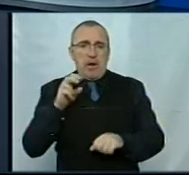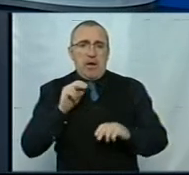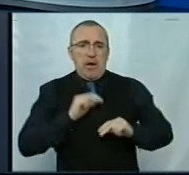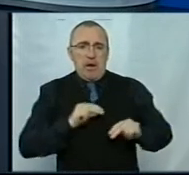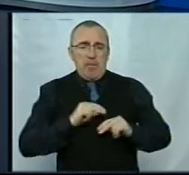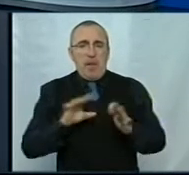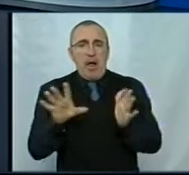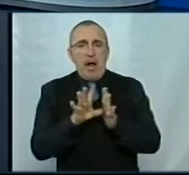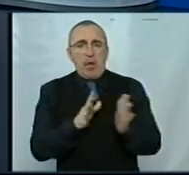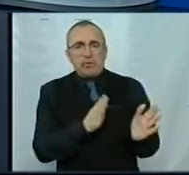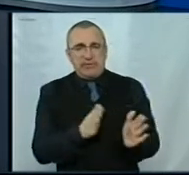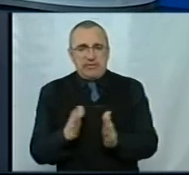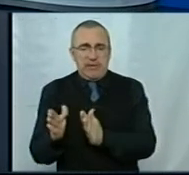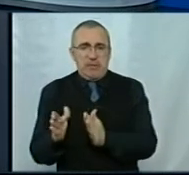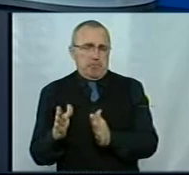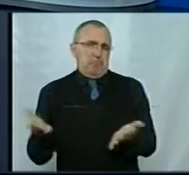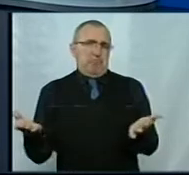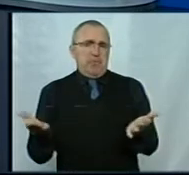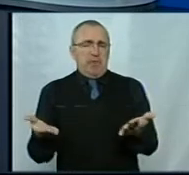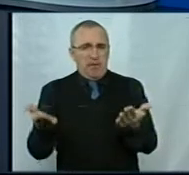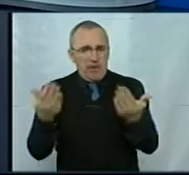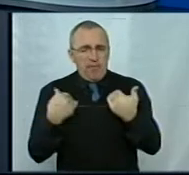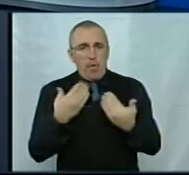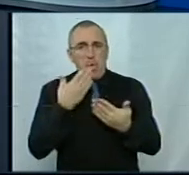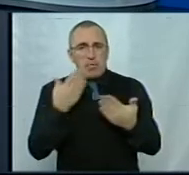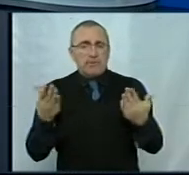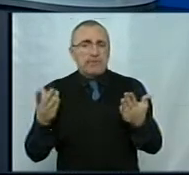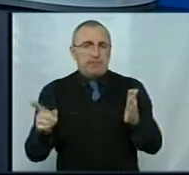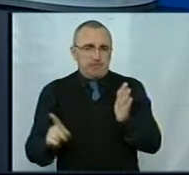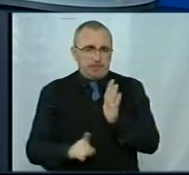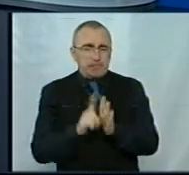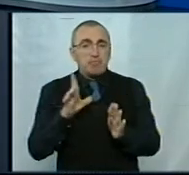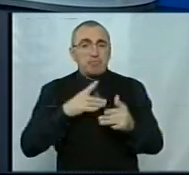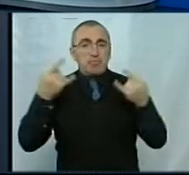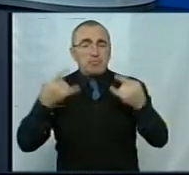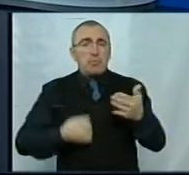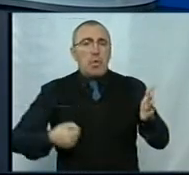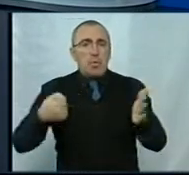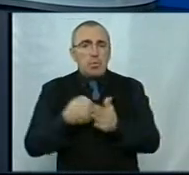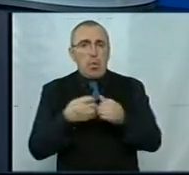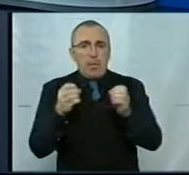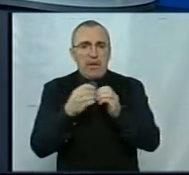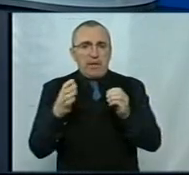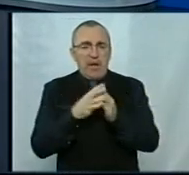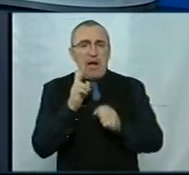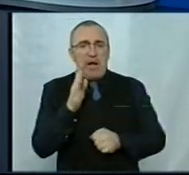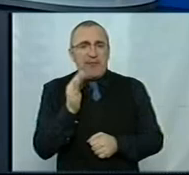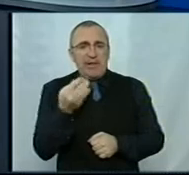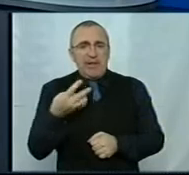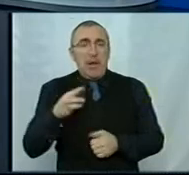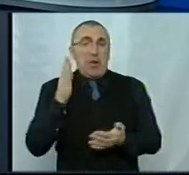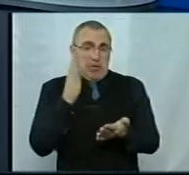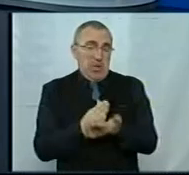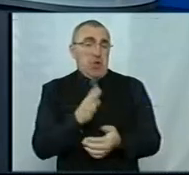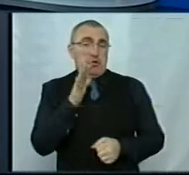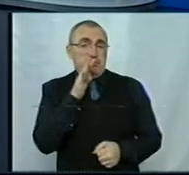в електронній системі. Слухайте, ну, давайте з останнього почтемо, що було в сюжеті. До 15 квітня, здається, є час.